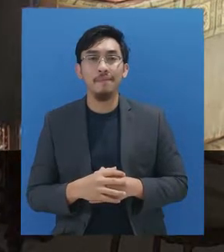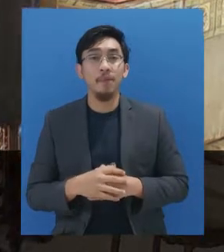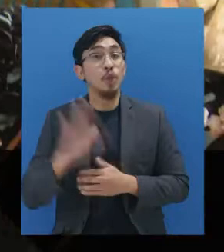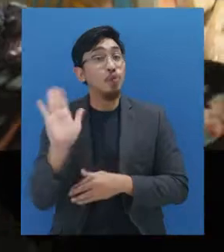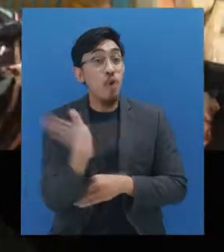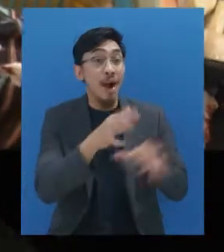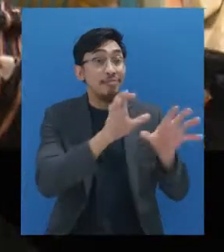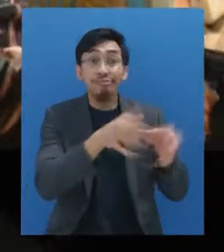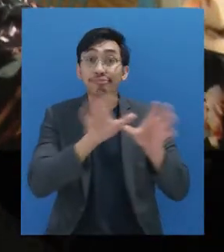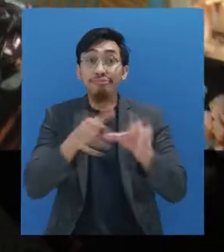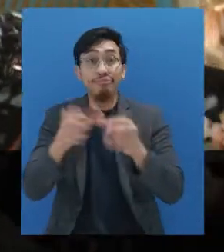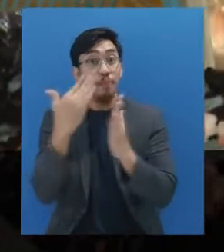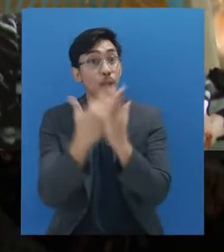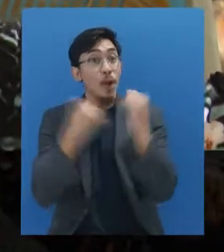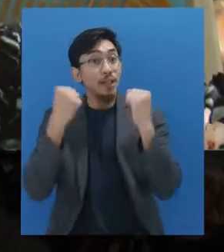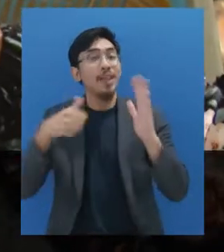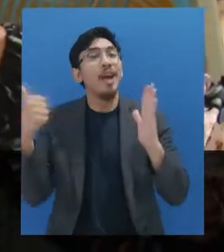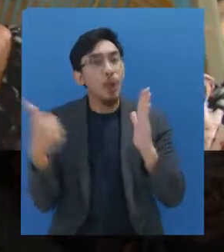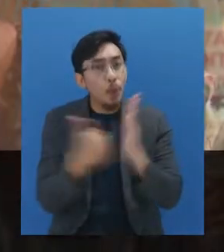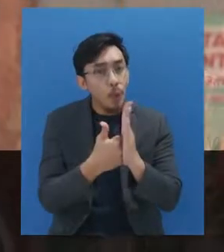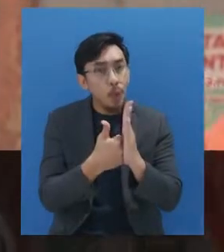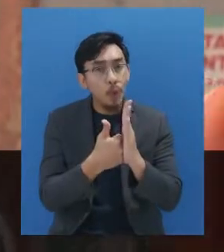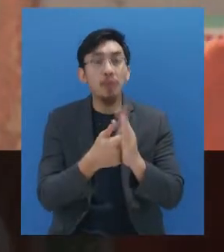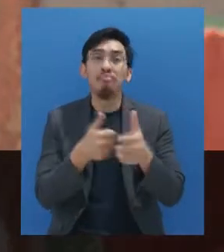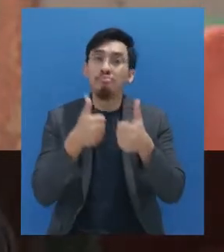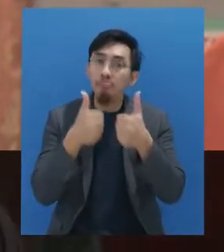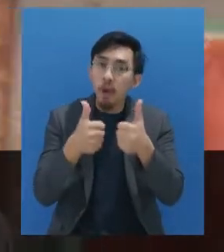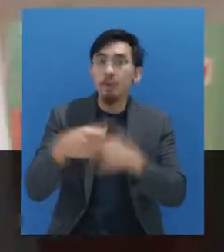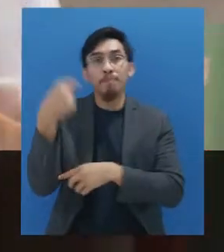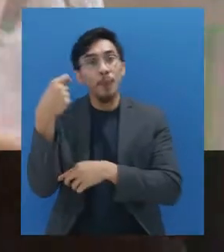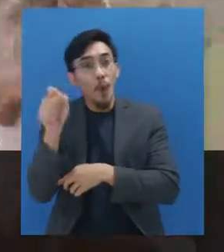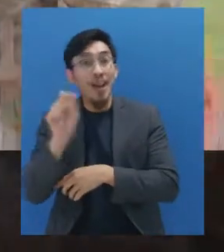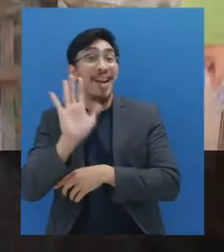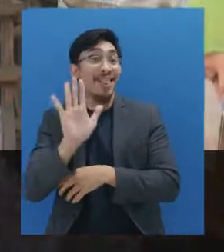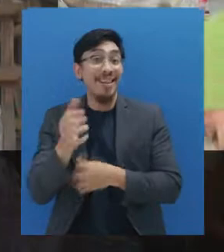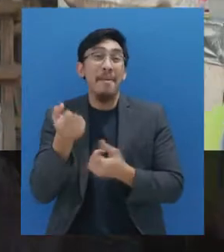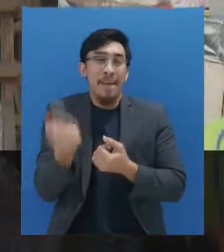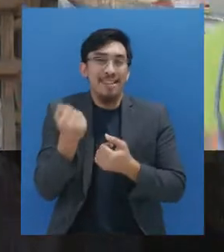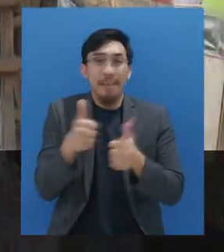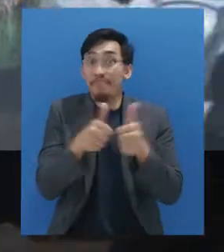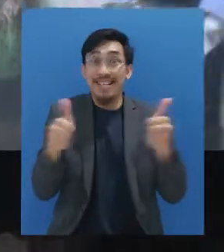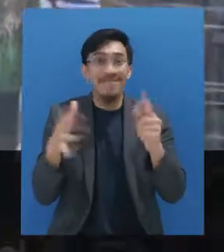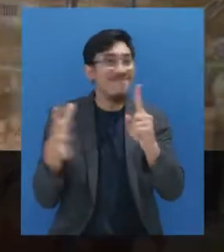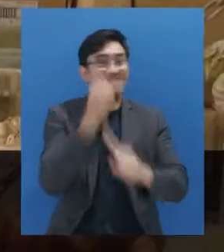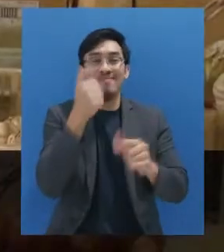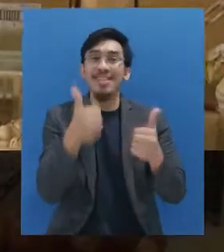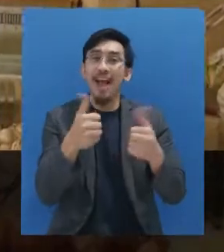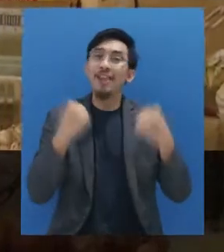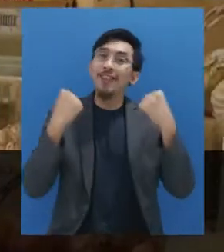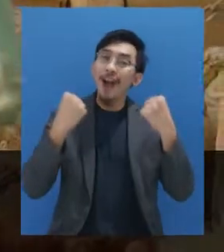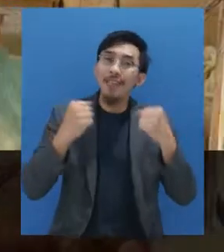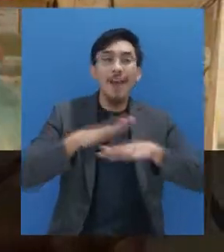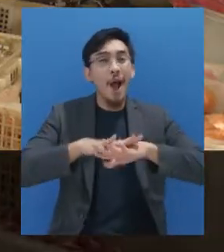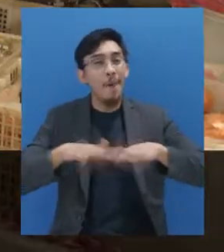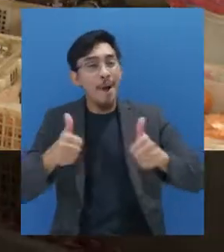Jika semua pihak menerapkan protokol kesehatan yang baik dan benar, maka akan terwujud pasar yang bersih, sehat,